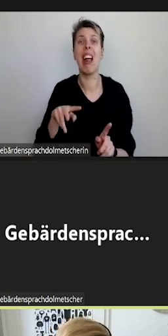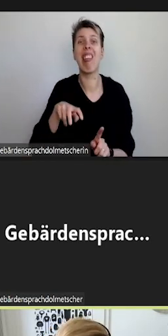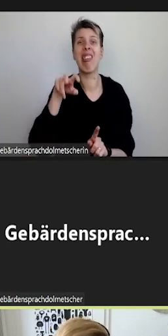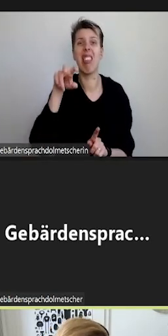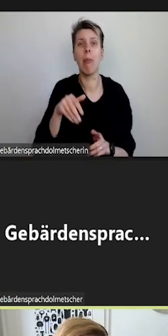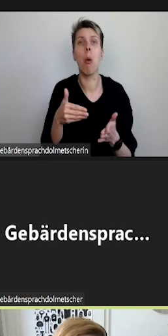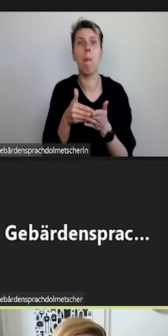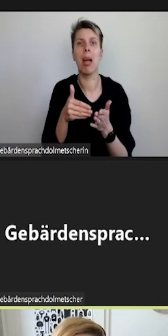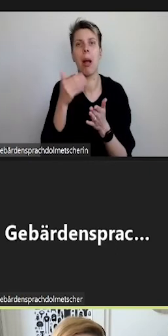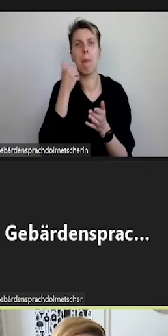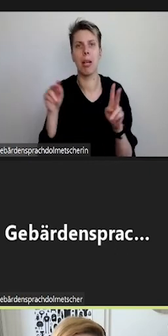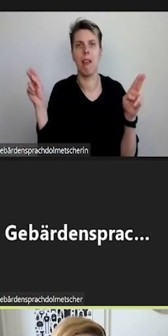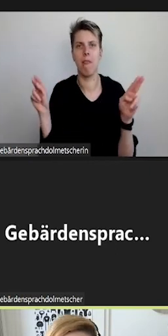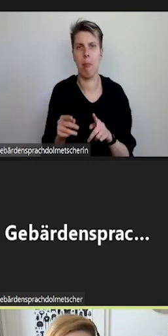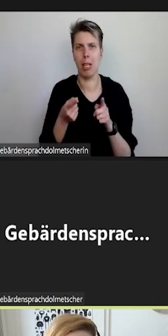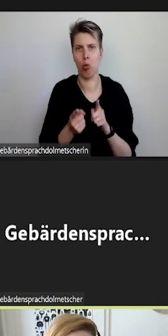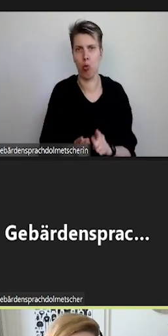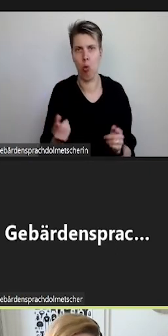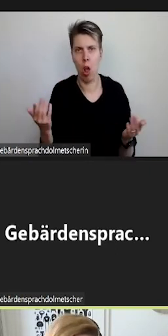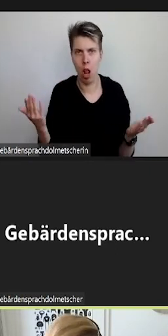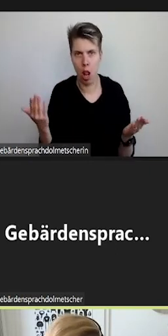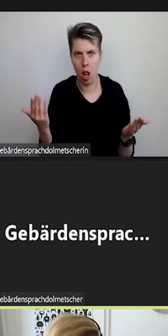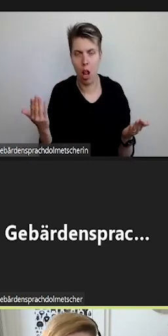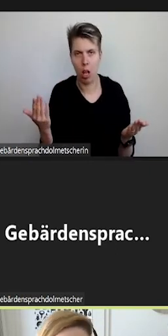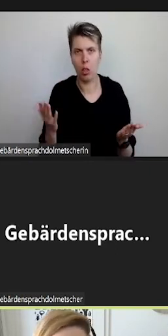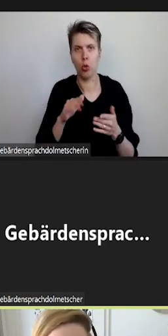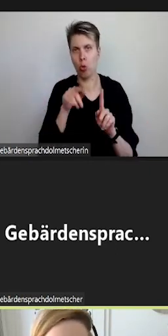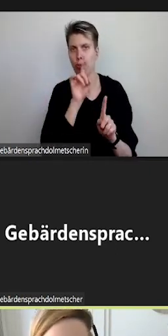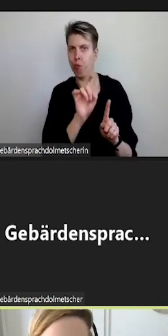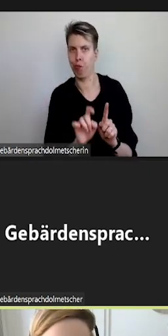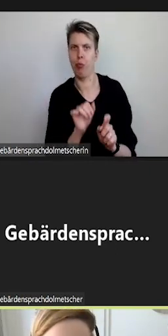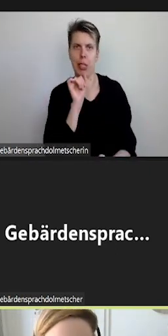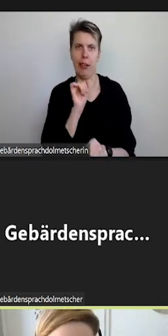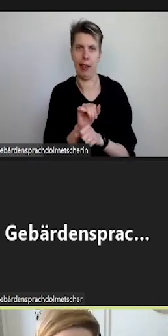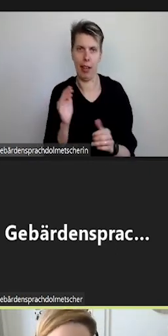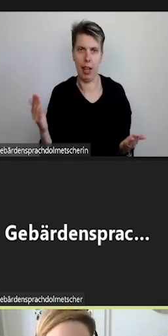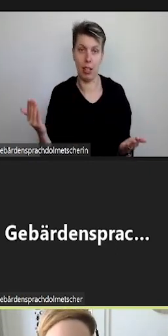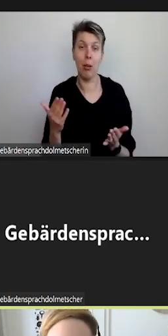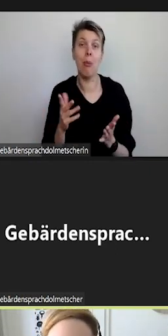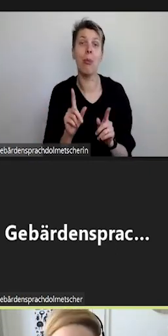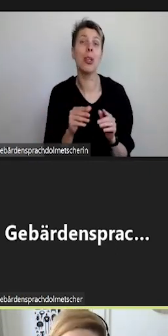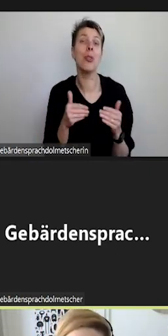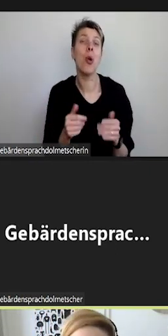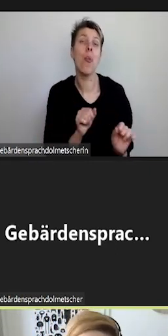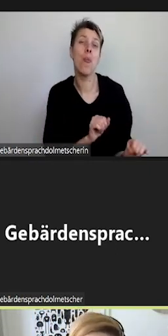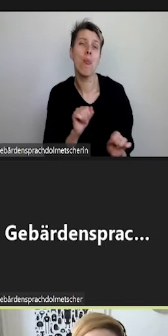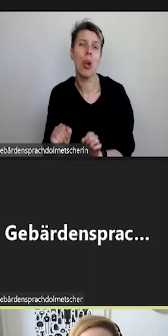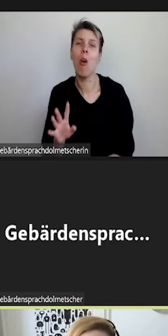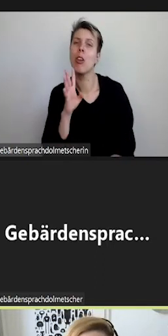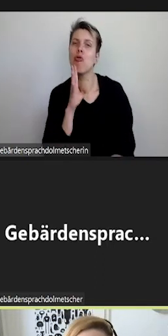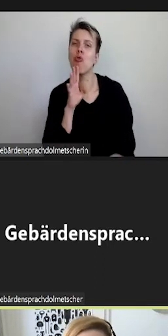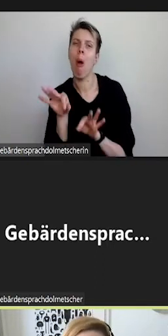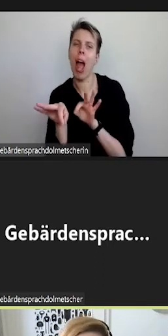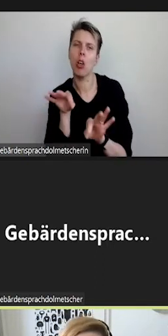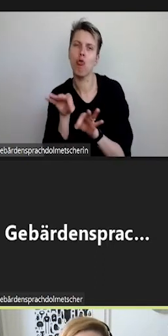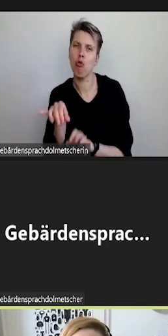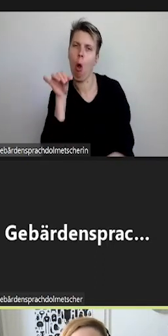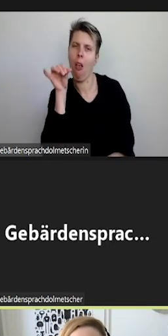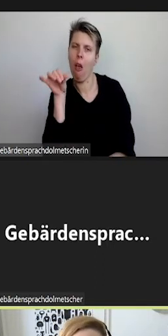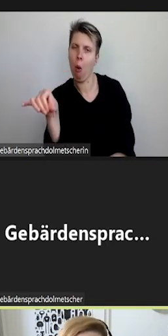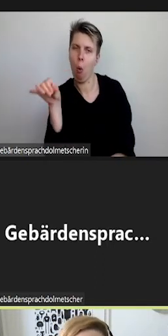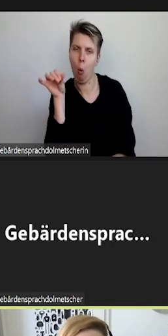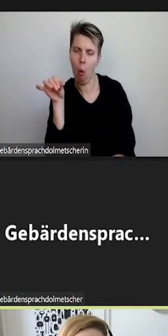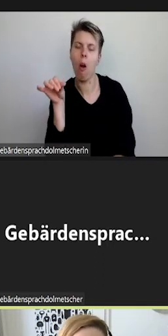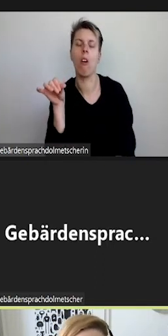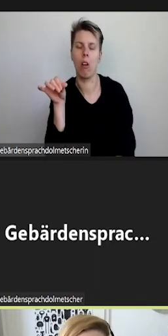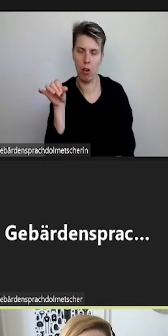vermieden sollen. Und es wäre damit auch möglich, das über die Sprachsteuerung dann eben auslesen zu lassen,